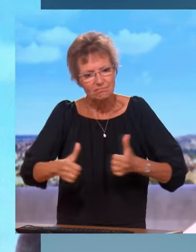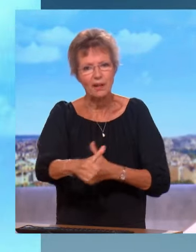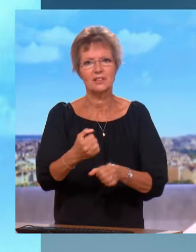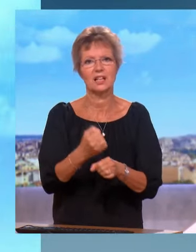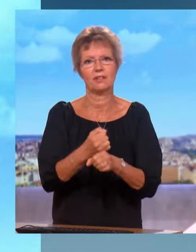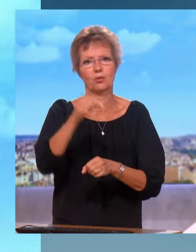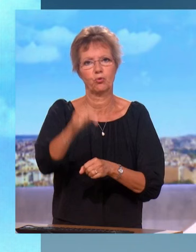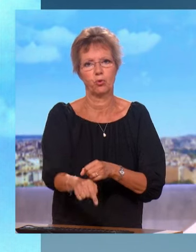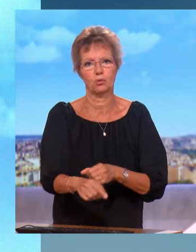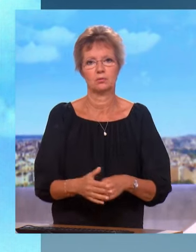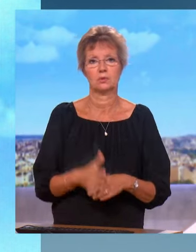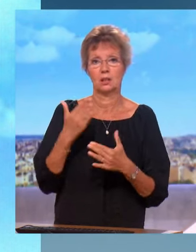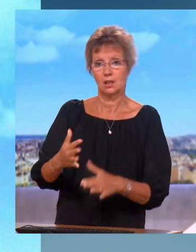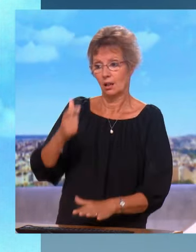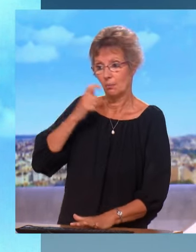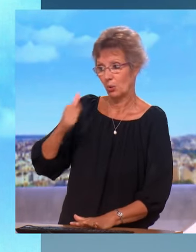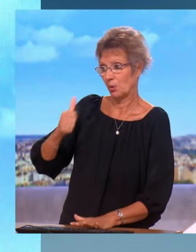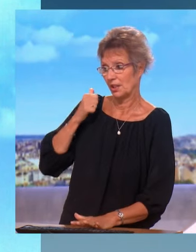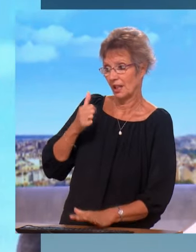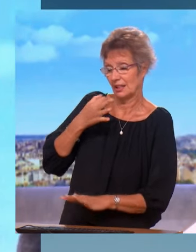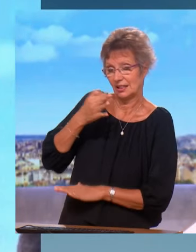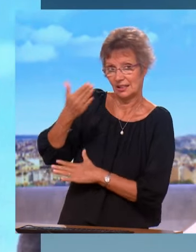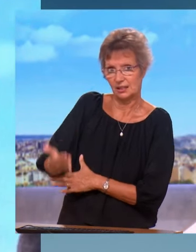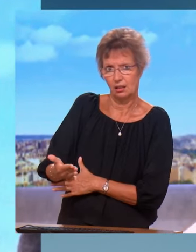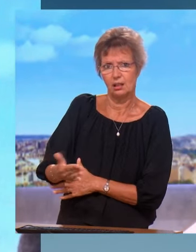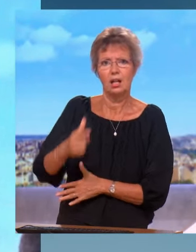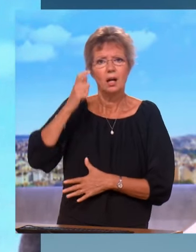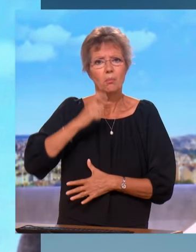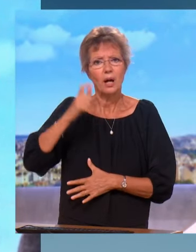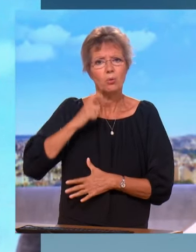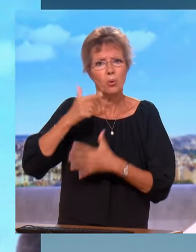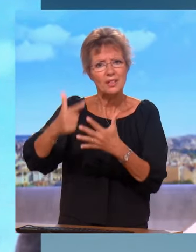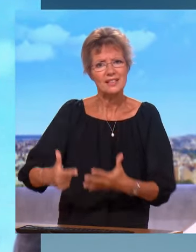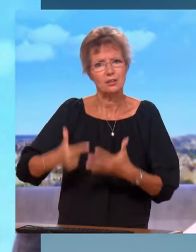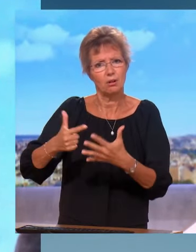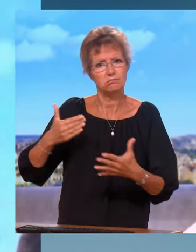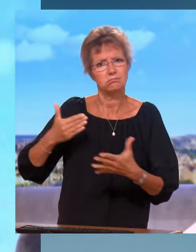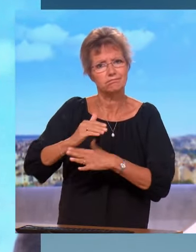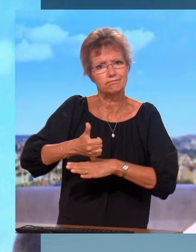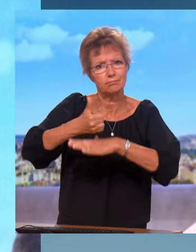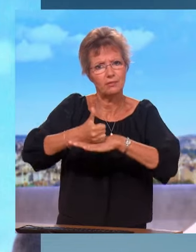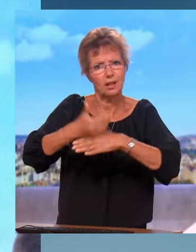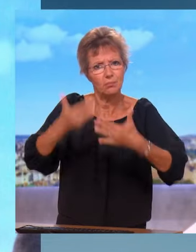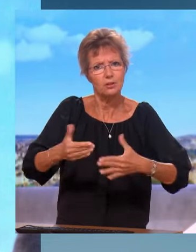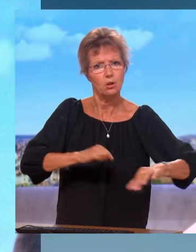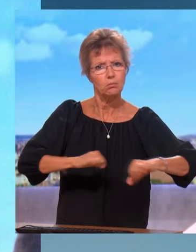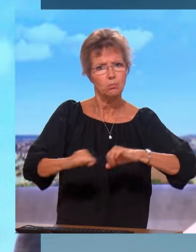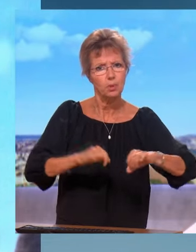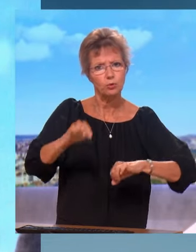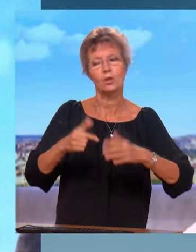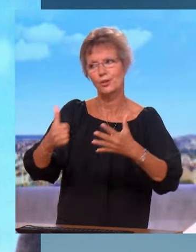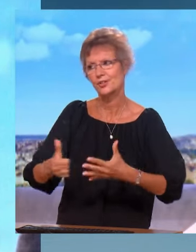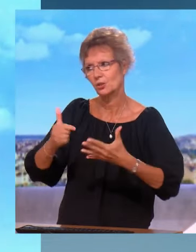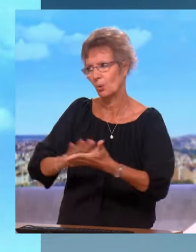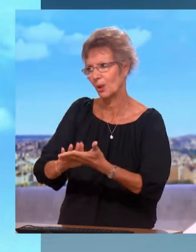matin... C'est exactement ce qu'il a dit hier. Ça fait sept ans qu'il est au pouvoir. Sept ans. Et donc maintenant, il est temps d'agir. Si, vous avez raison,